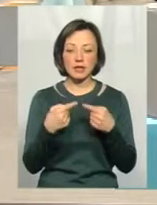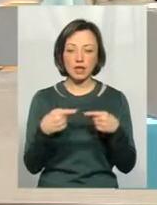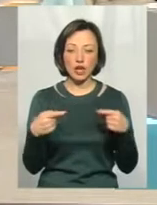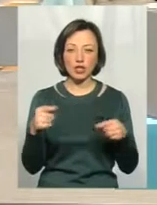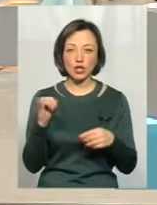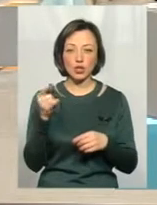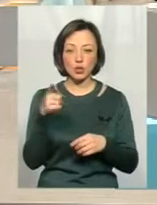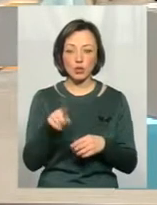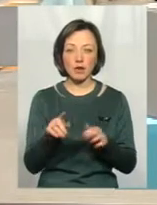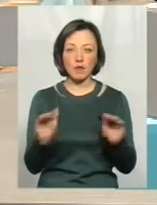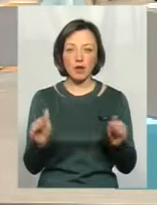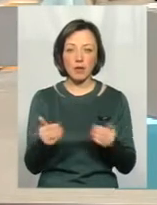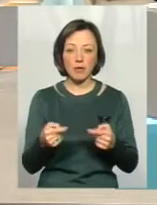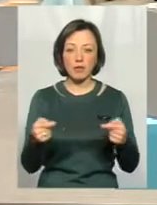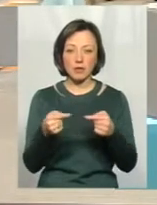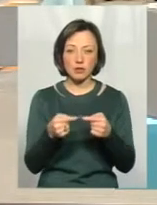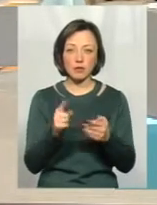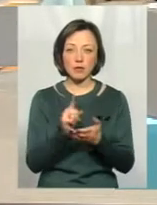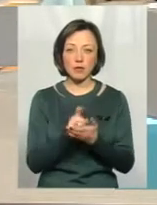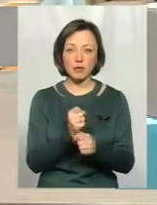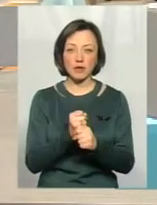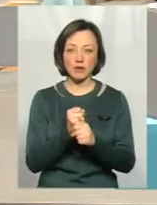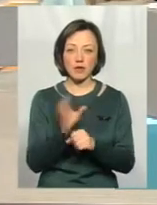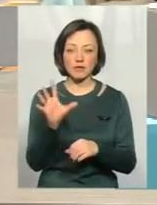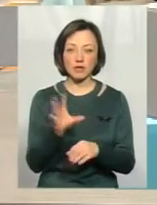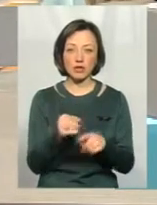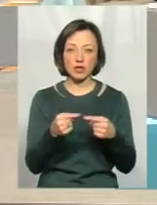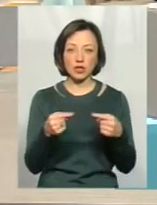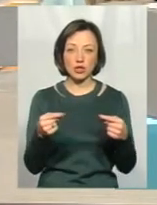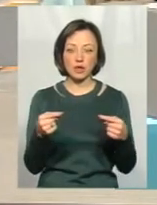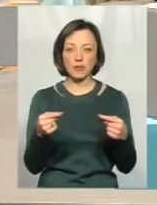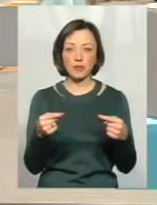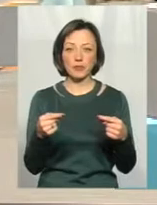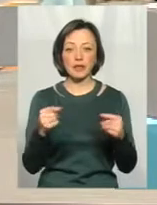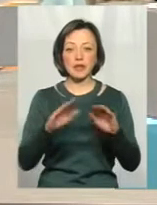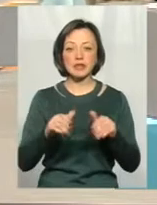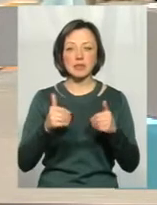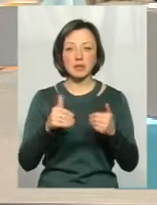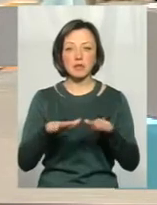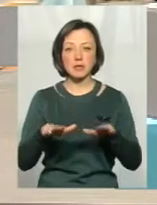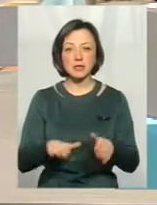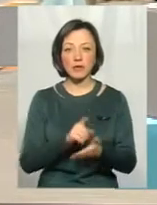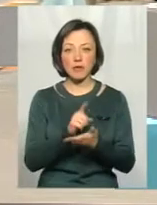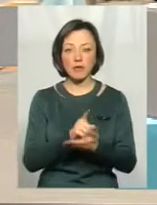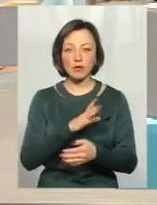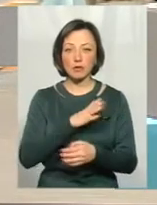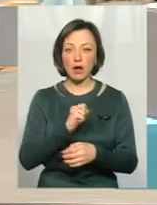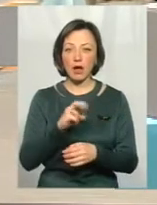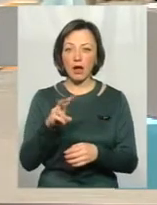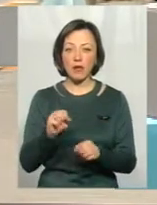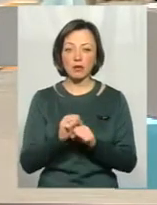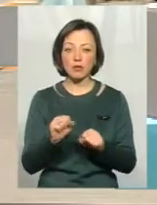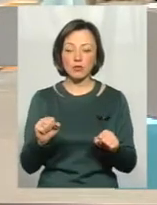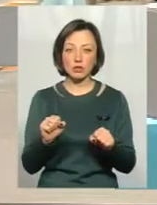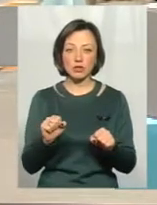і тоді вже в рамках, визначених рамках, повинні працювати усі інші. Безперечно, ініціатива місцева повинна бути. Але ще раз кажу, що не можна